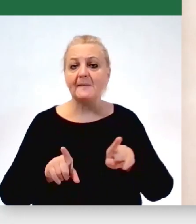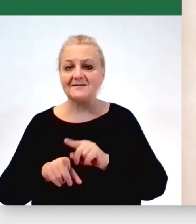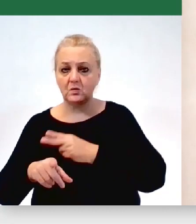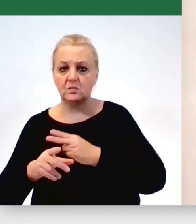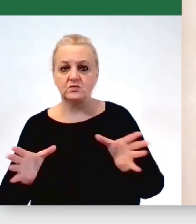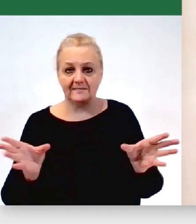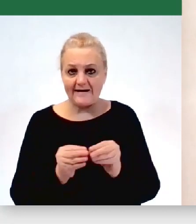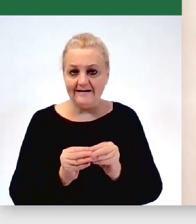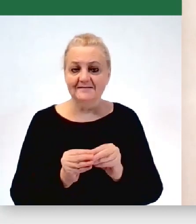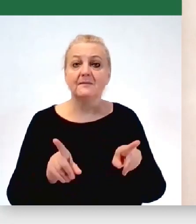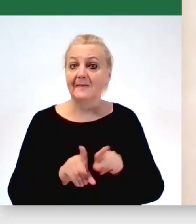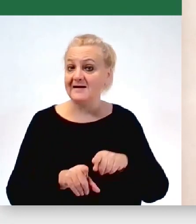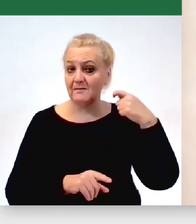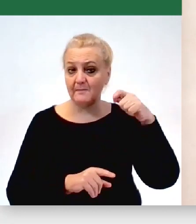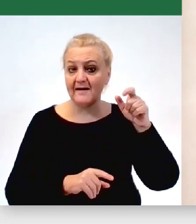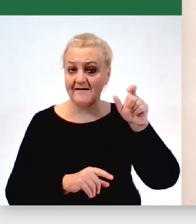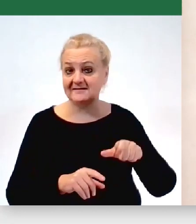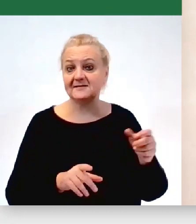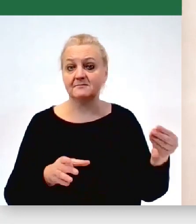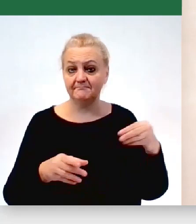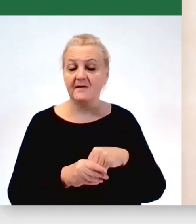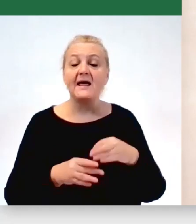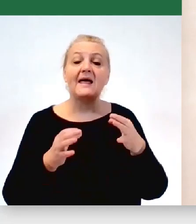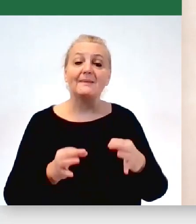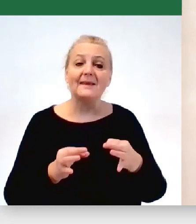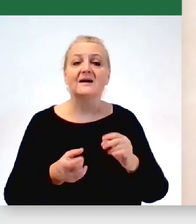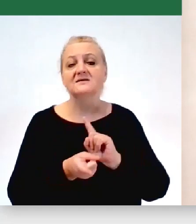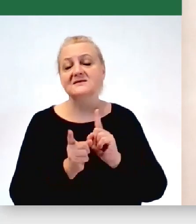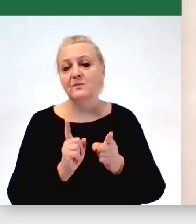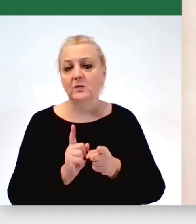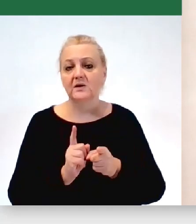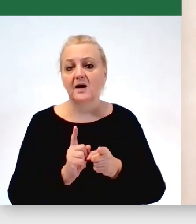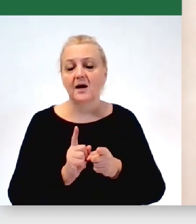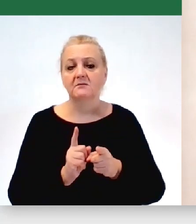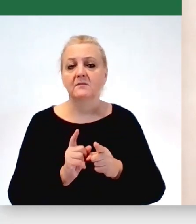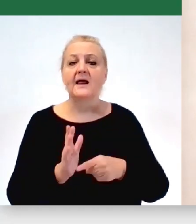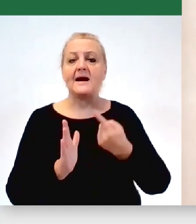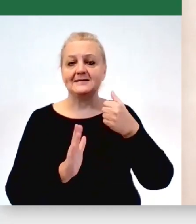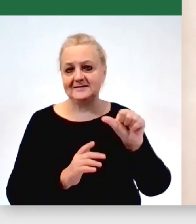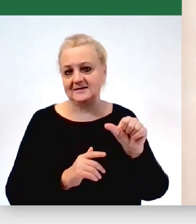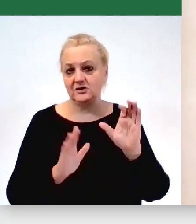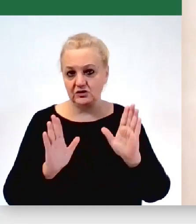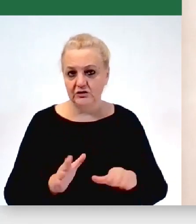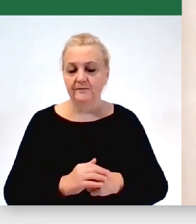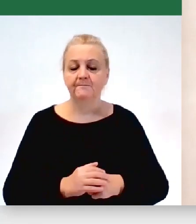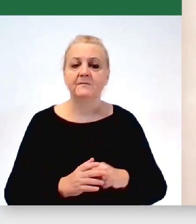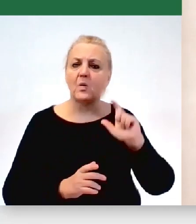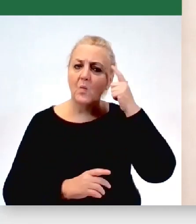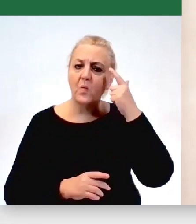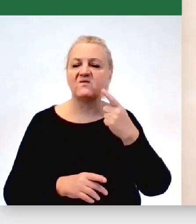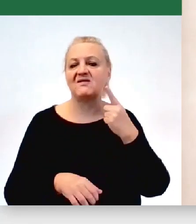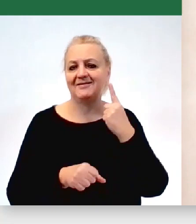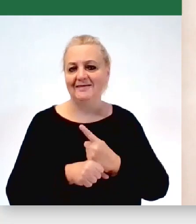łącznie z prezydentem. W tej chwili to są takie odprawy, spotkania raz w tygodniu, na których kluczowe decyzje są